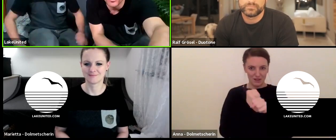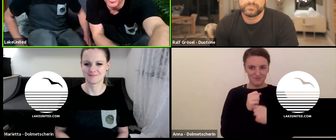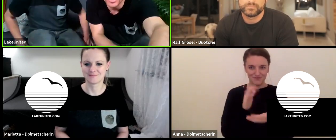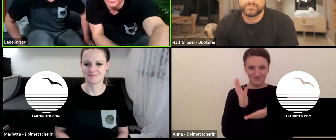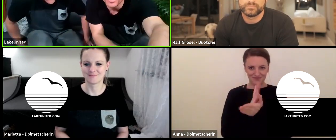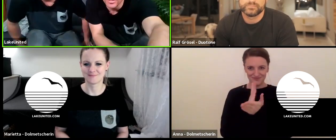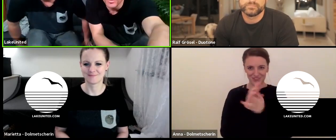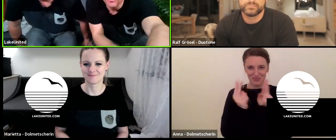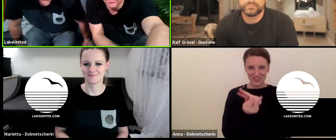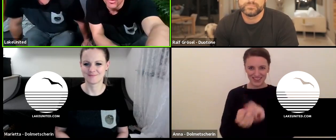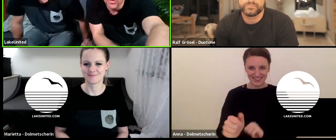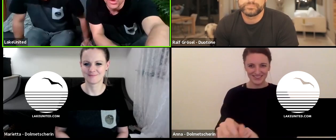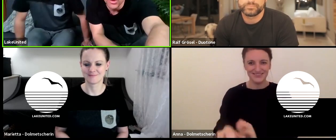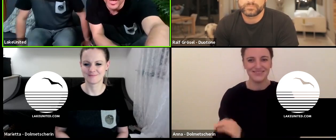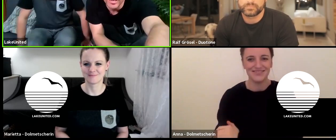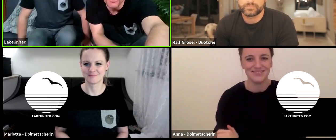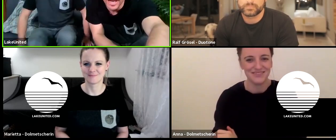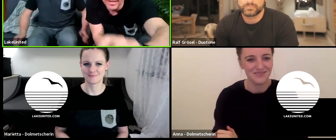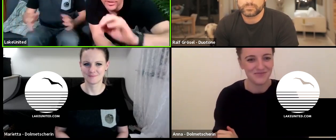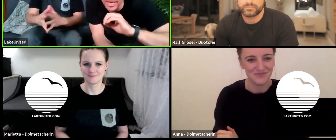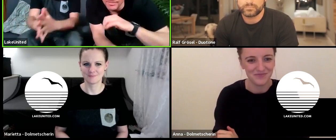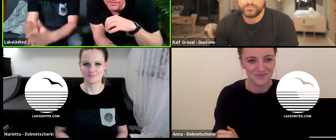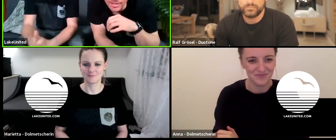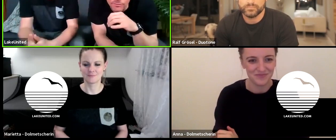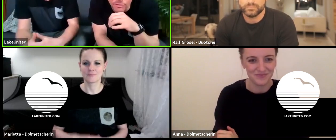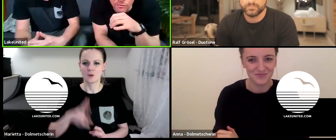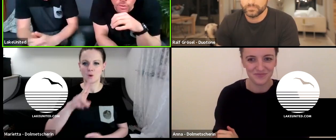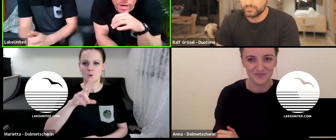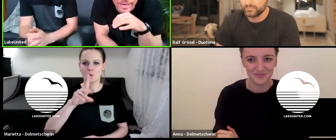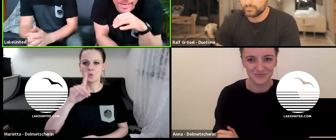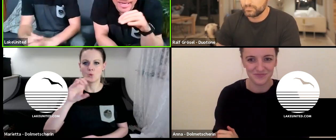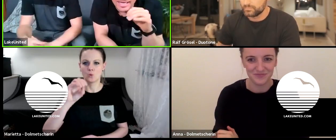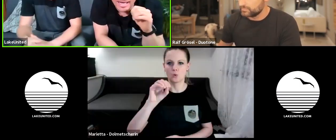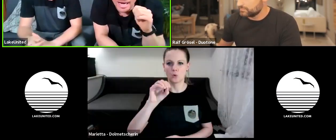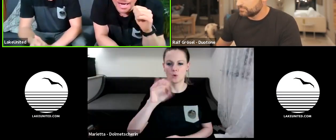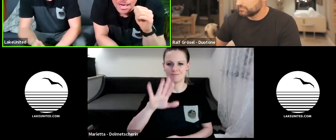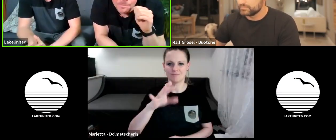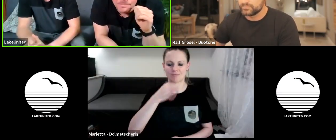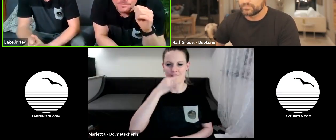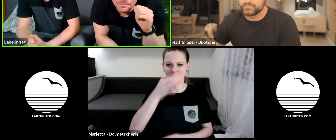Da können wir jetzt, glaube ich, vom Udo noch eine Frage zusammenfassen von vorher.